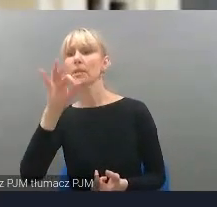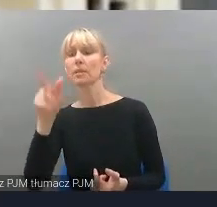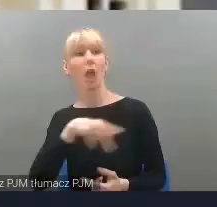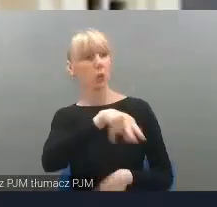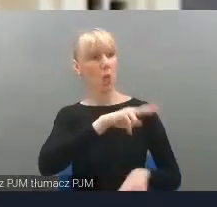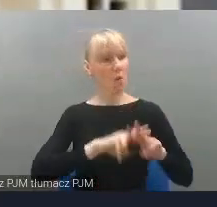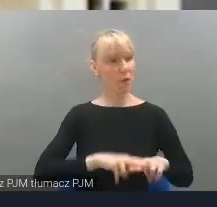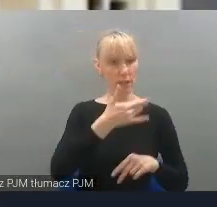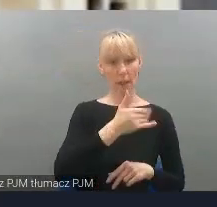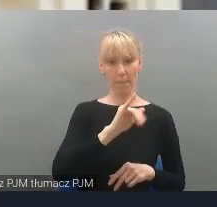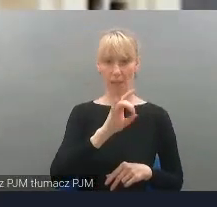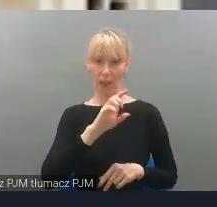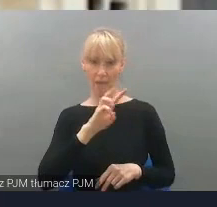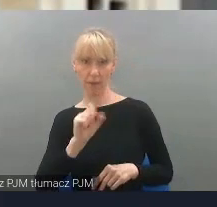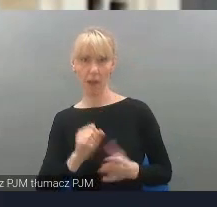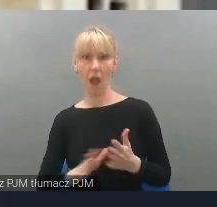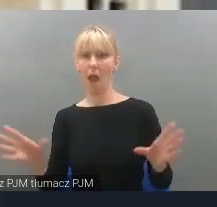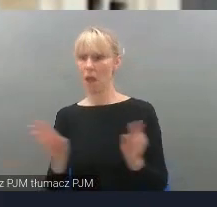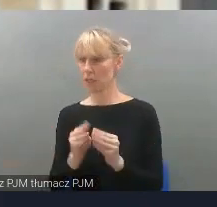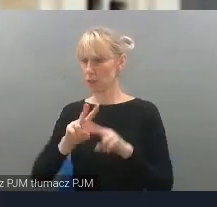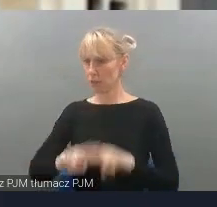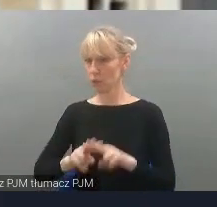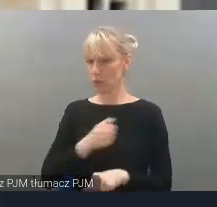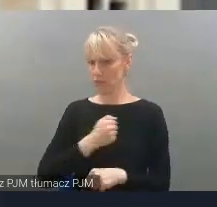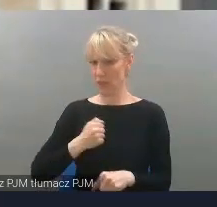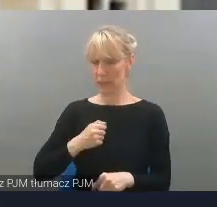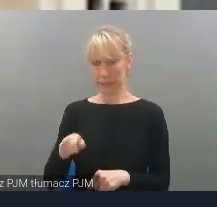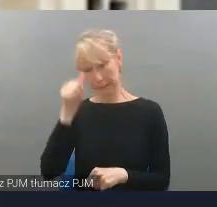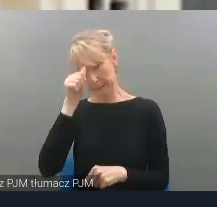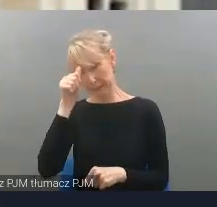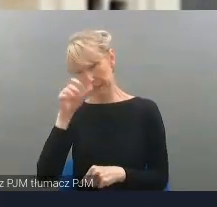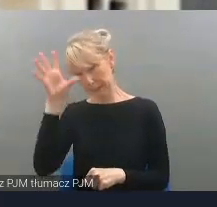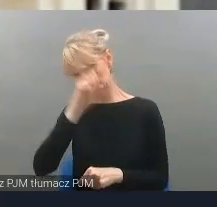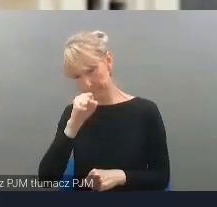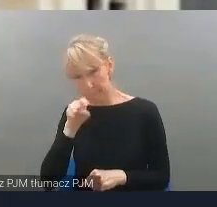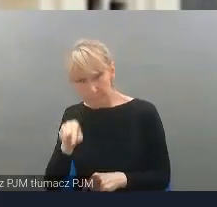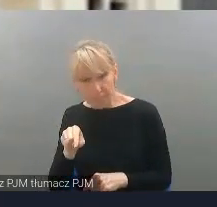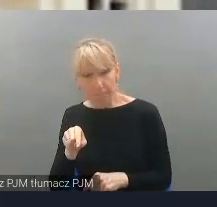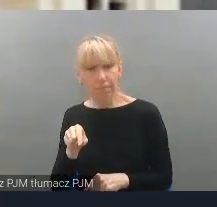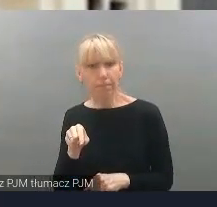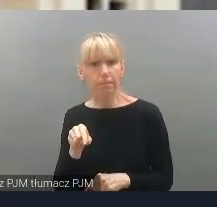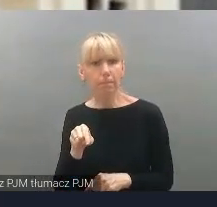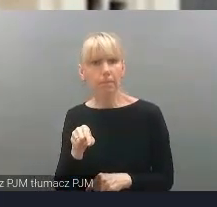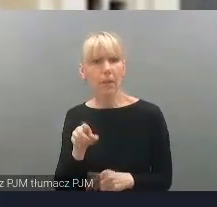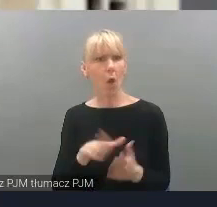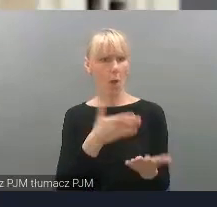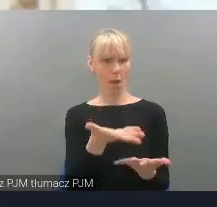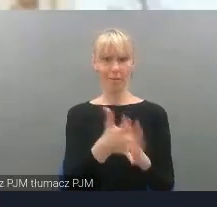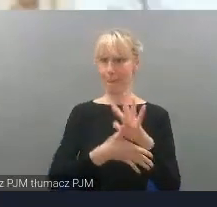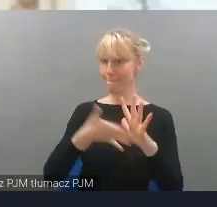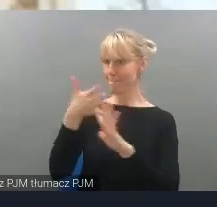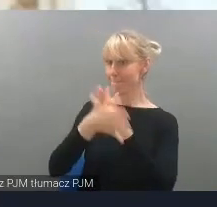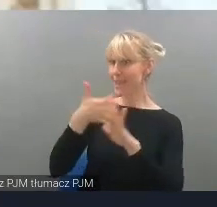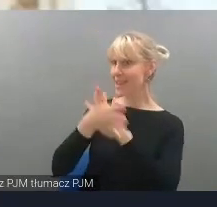razem z Fundacją z Warszawy, teraz nie pamiętam nazwy tej fundacji, ale migali koncert.